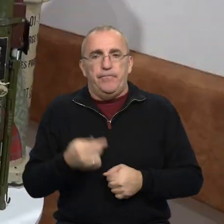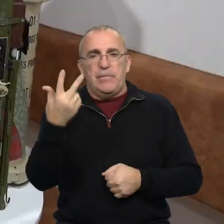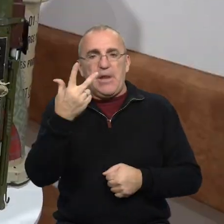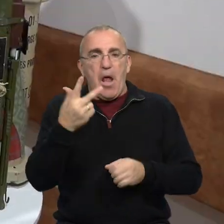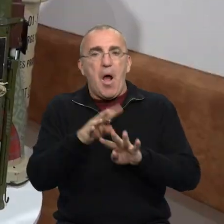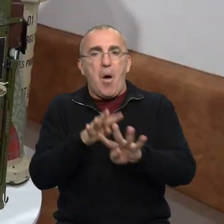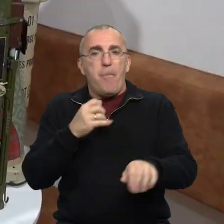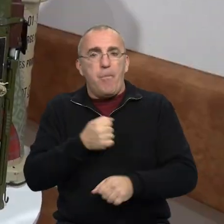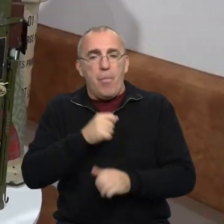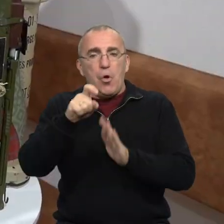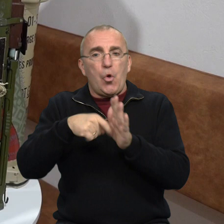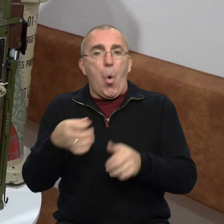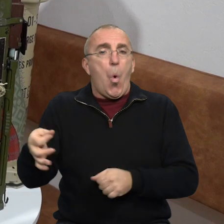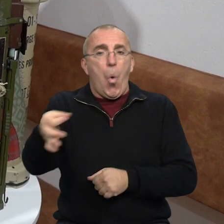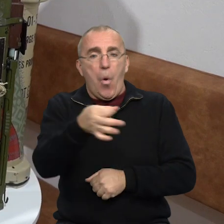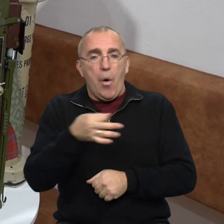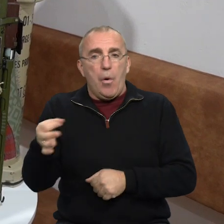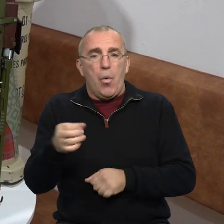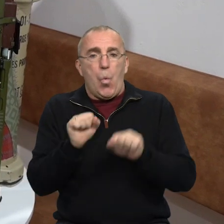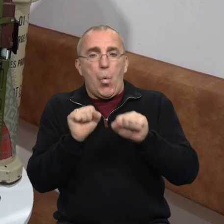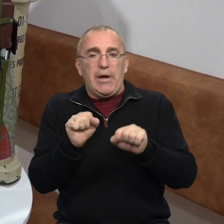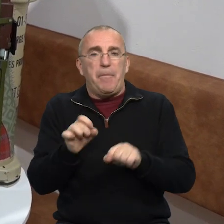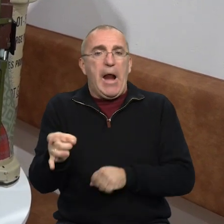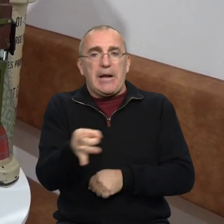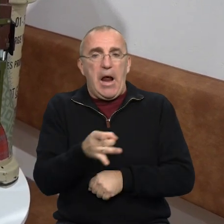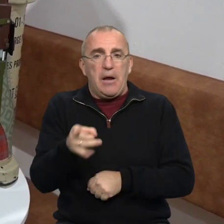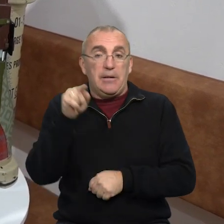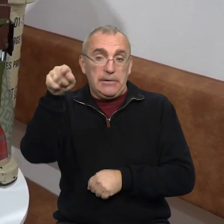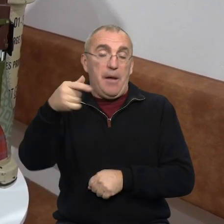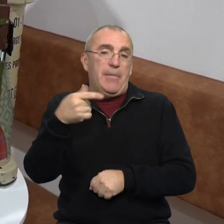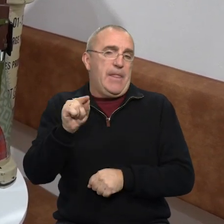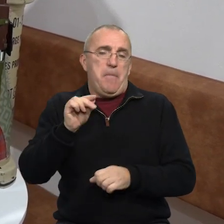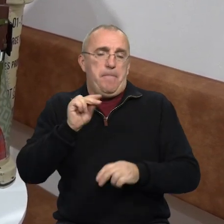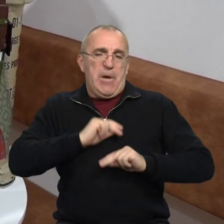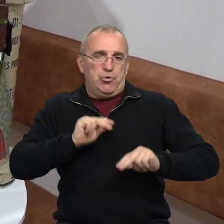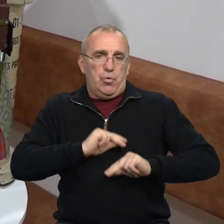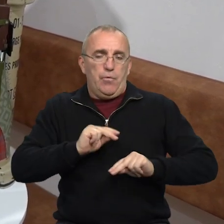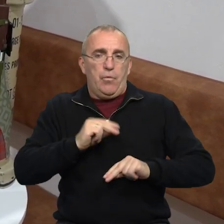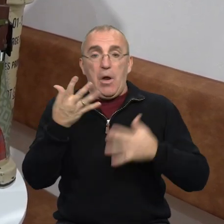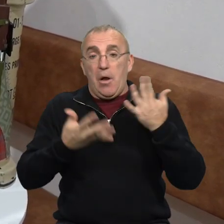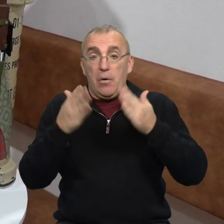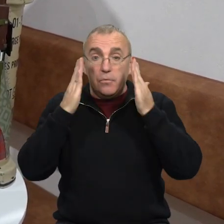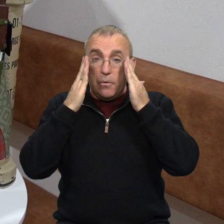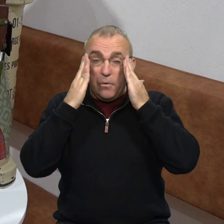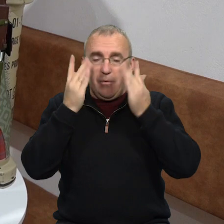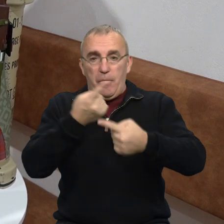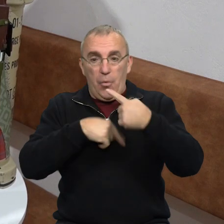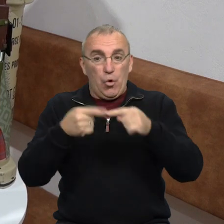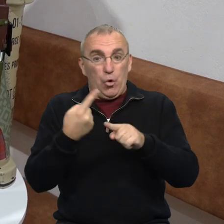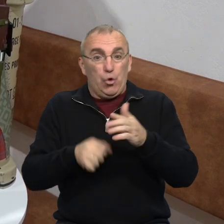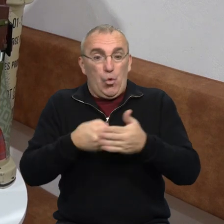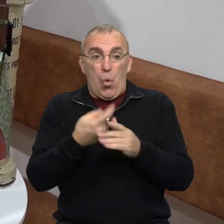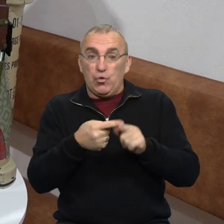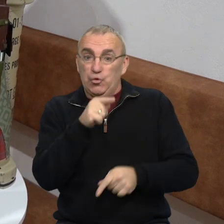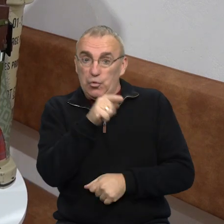Третій полк, Донецька область, укріп район. Він там десь працював. Якщо повернутися до